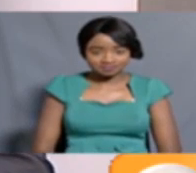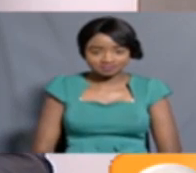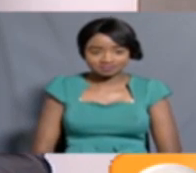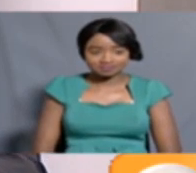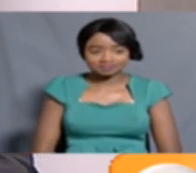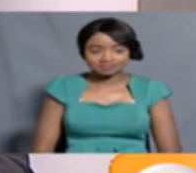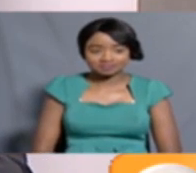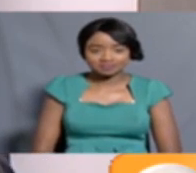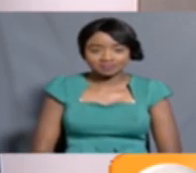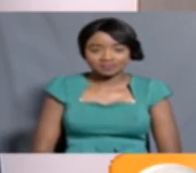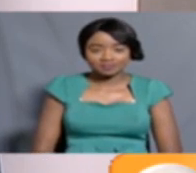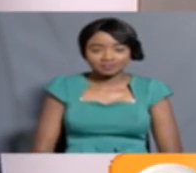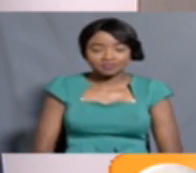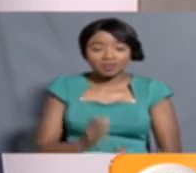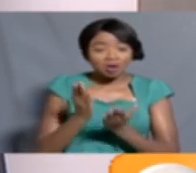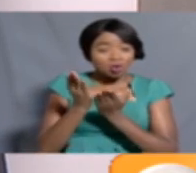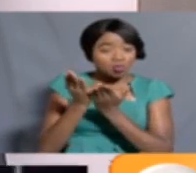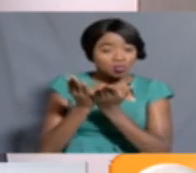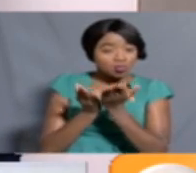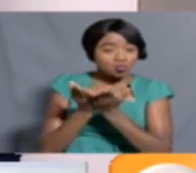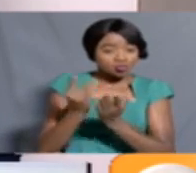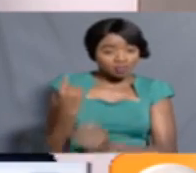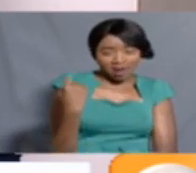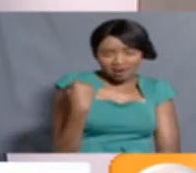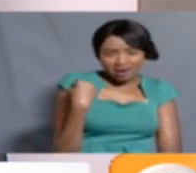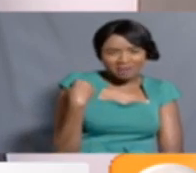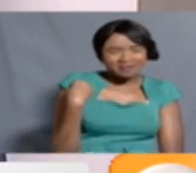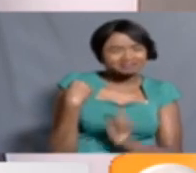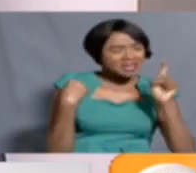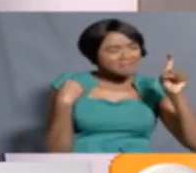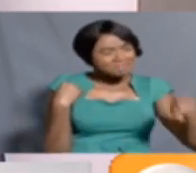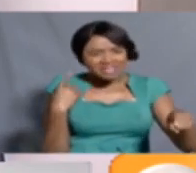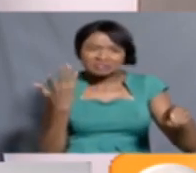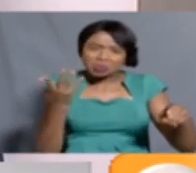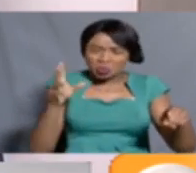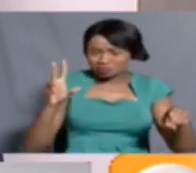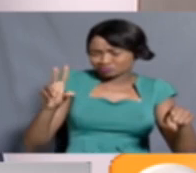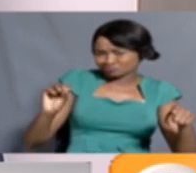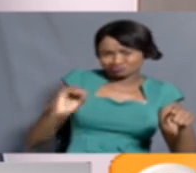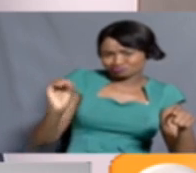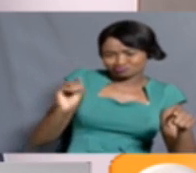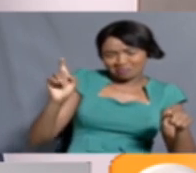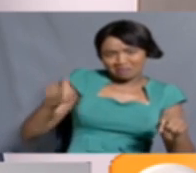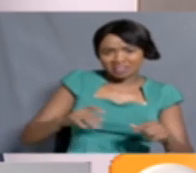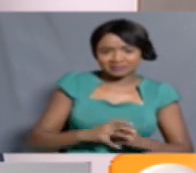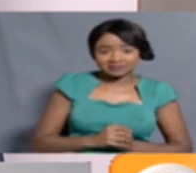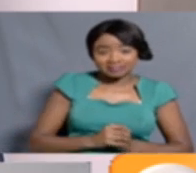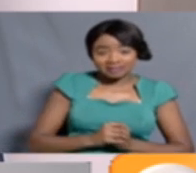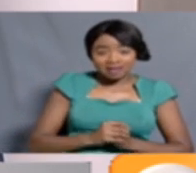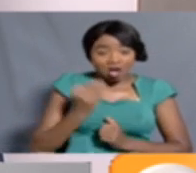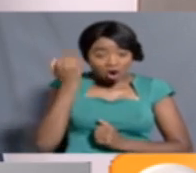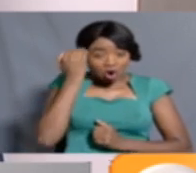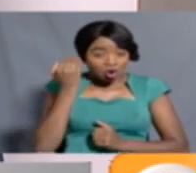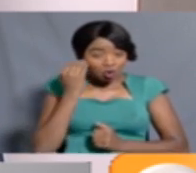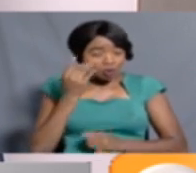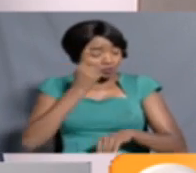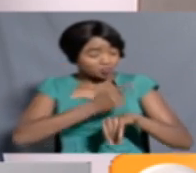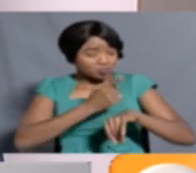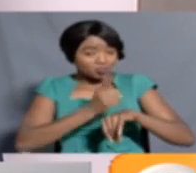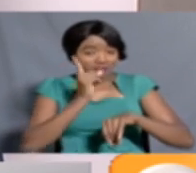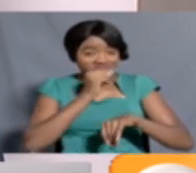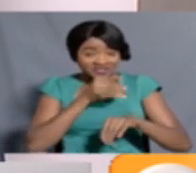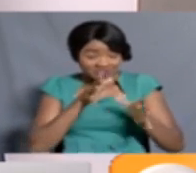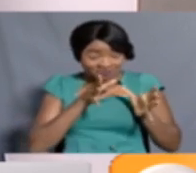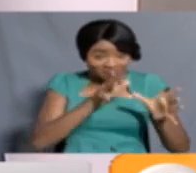Kusu huduma namba sasa, yeh, ni lazima, si lazima. Sasa ingawa mahakama ilionya serikali dhidi ya kushurutisha wa Kenya